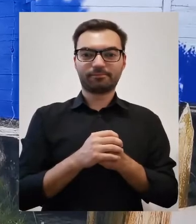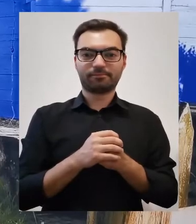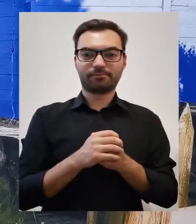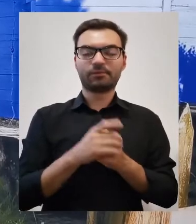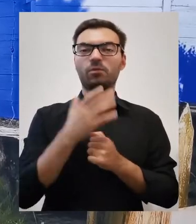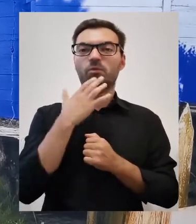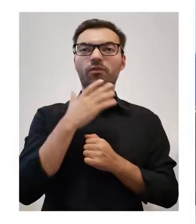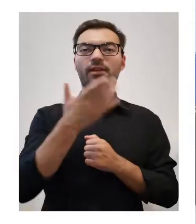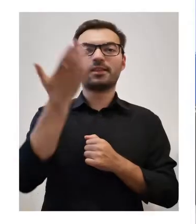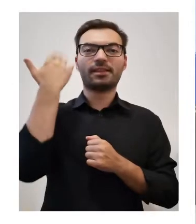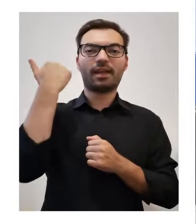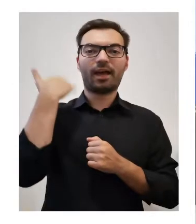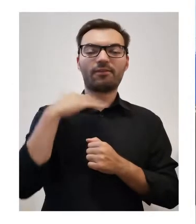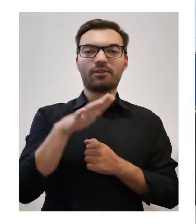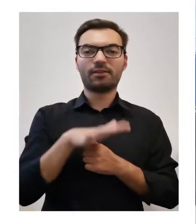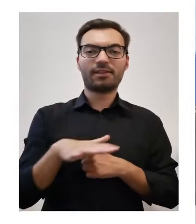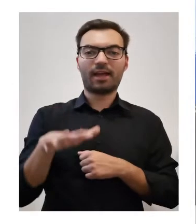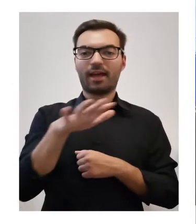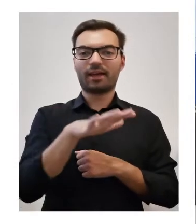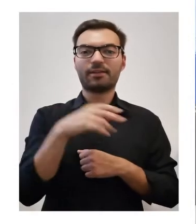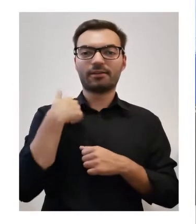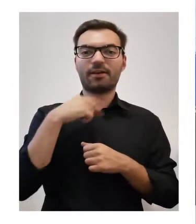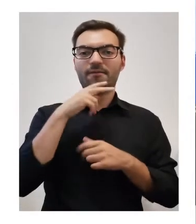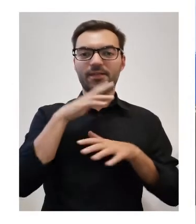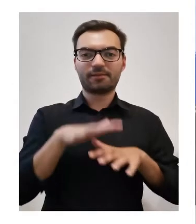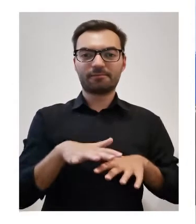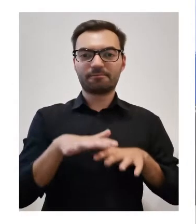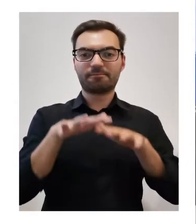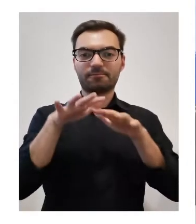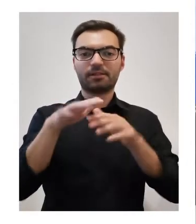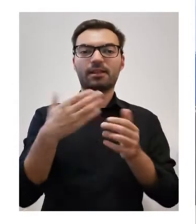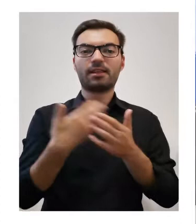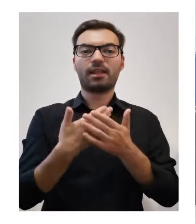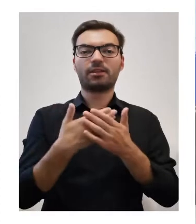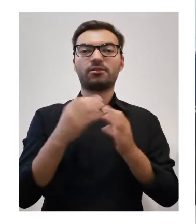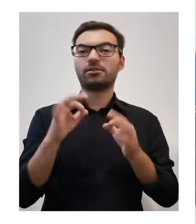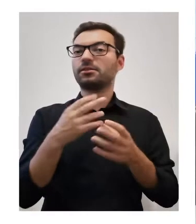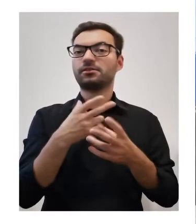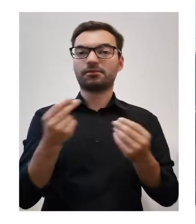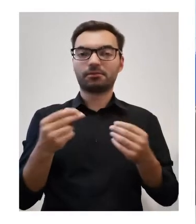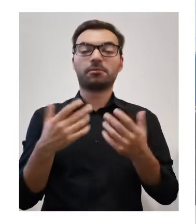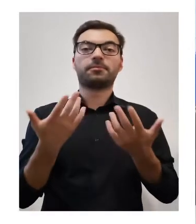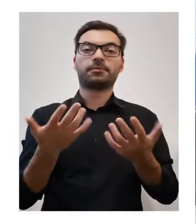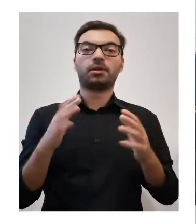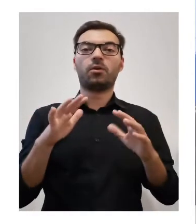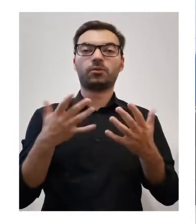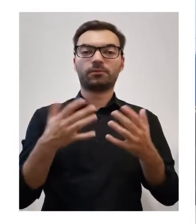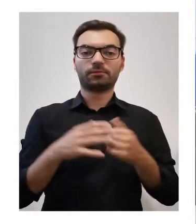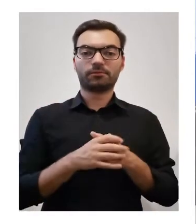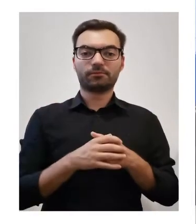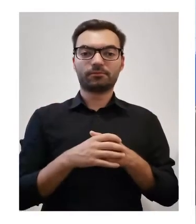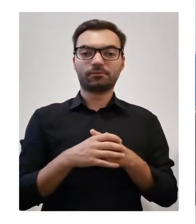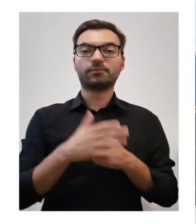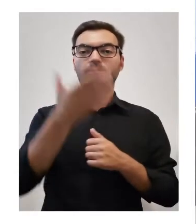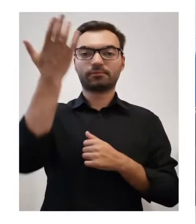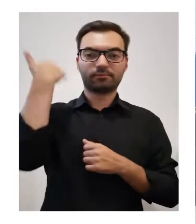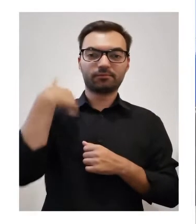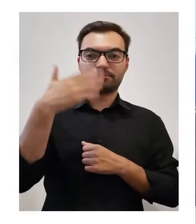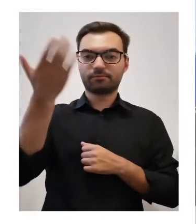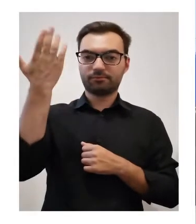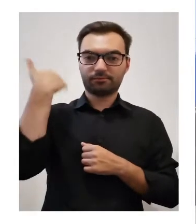No tak, powiedziałam, że kiedyś te tereny były terenami zalewowymi, a dlaczego teraz nie są? A no dlatego, że